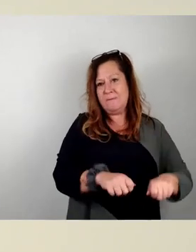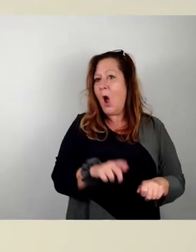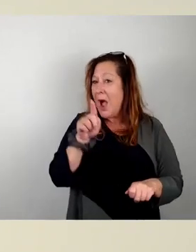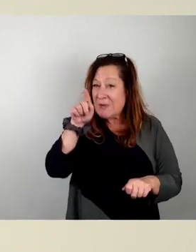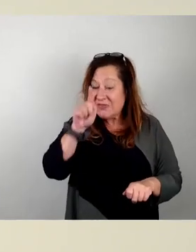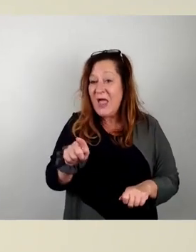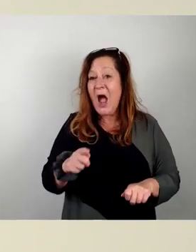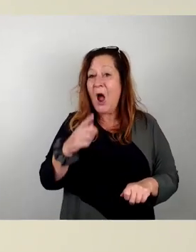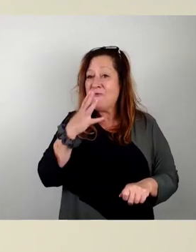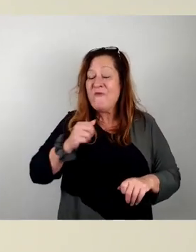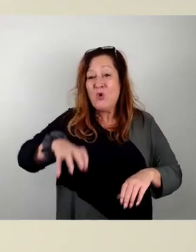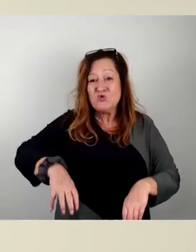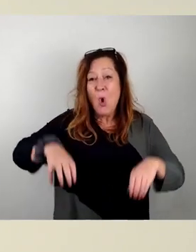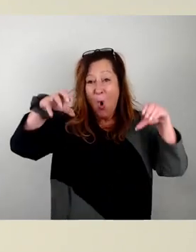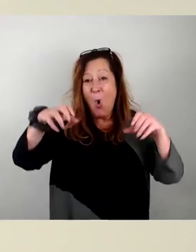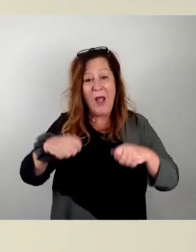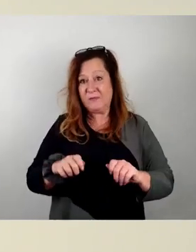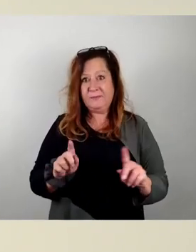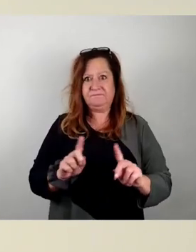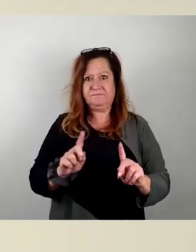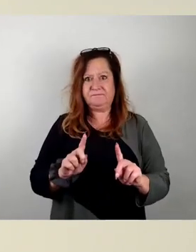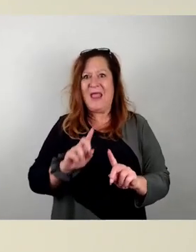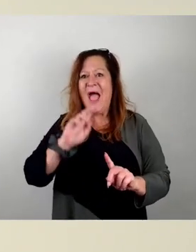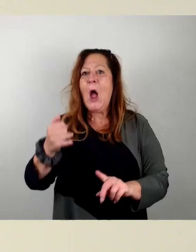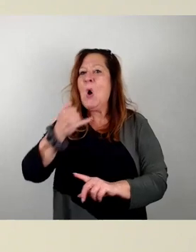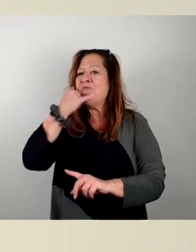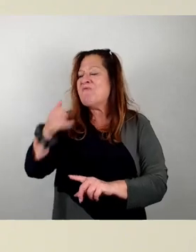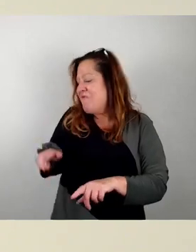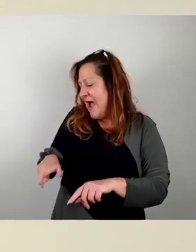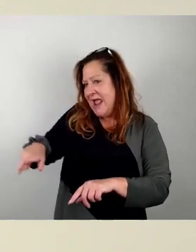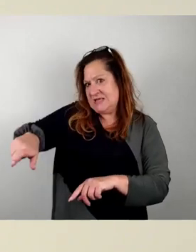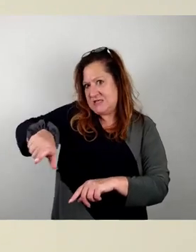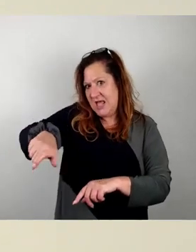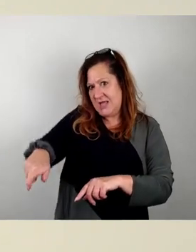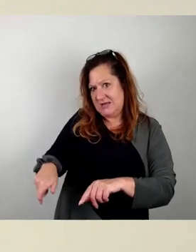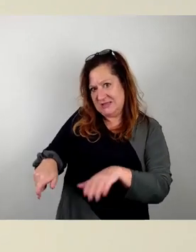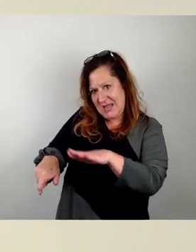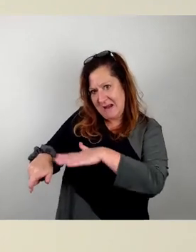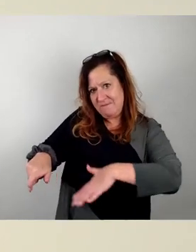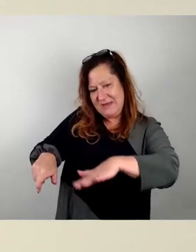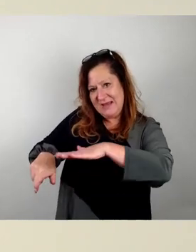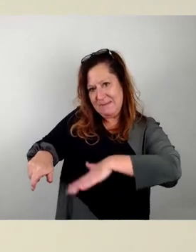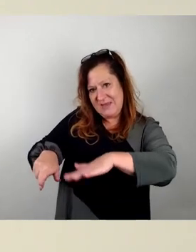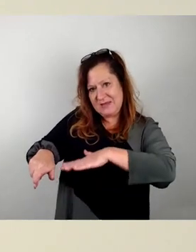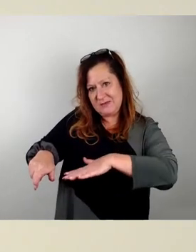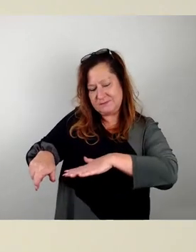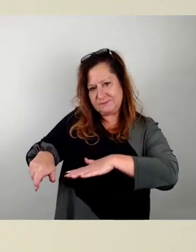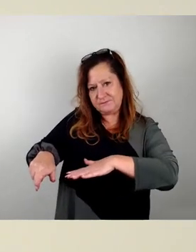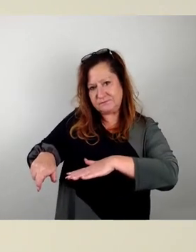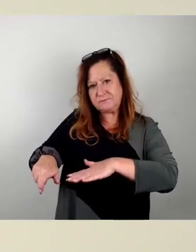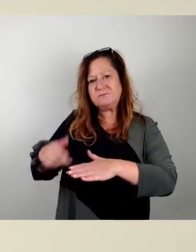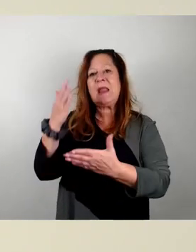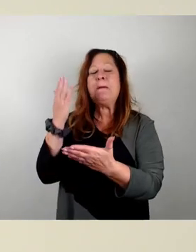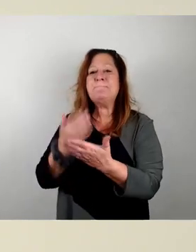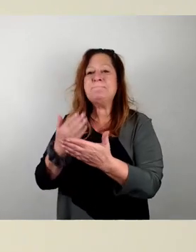errichten. Und zum Weißeritzgebiet will ich an der Stelle mal sagen, das bindet ja so dann beispielsweise am Kraftwerk Mitte